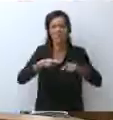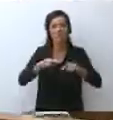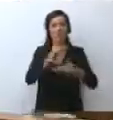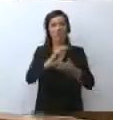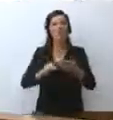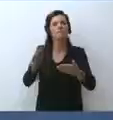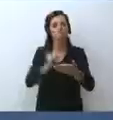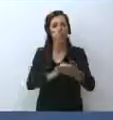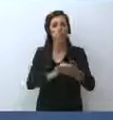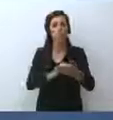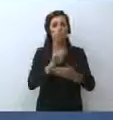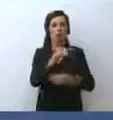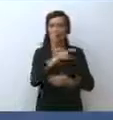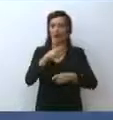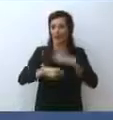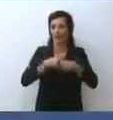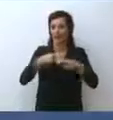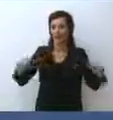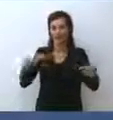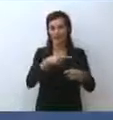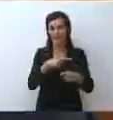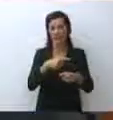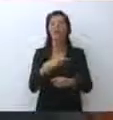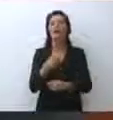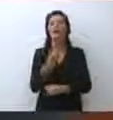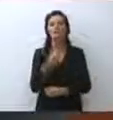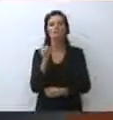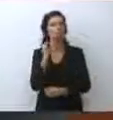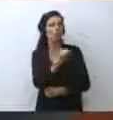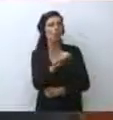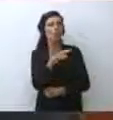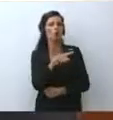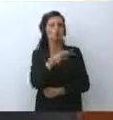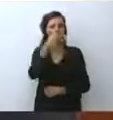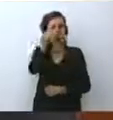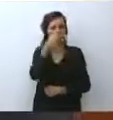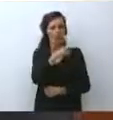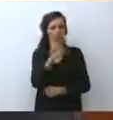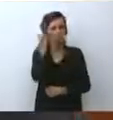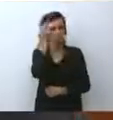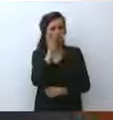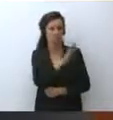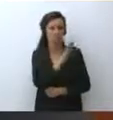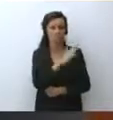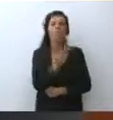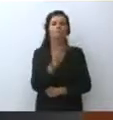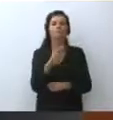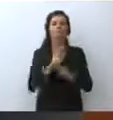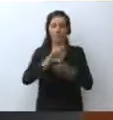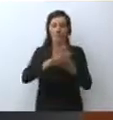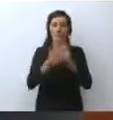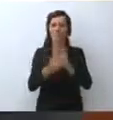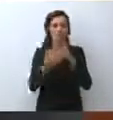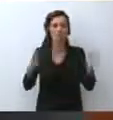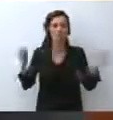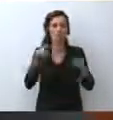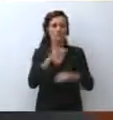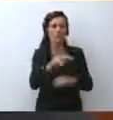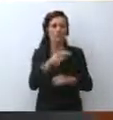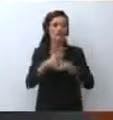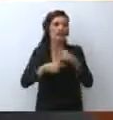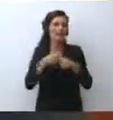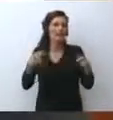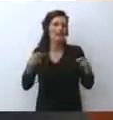Pass, come saprà, ha votato contro il parere del Governo disattendendo un patto di maggioranza. Credo non sia neanche la prima volta, lei